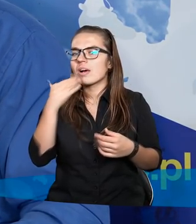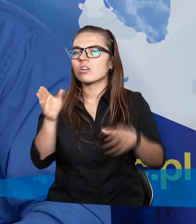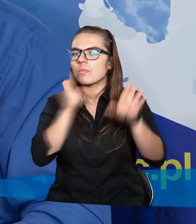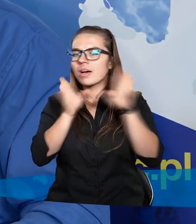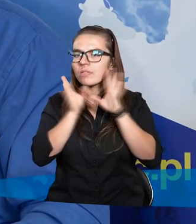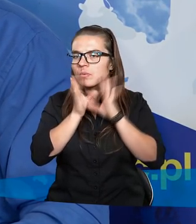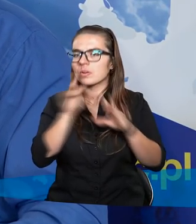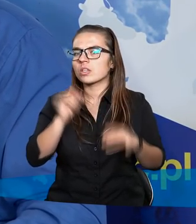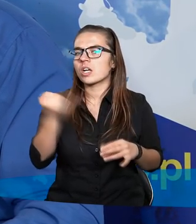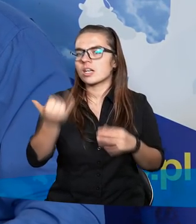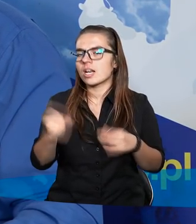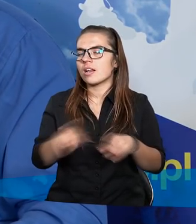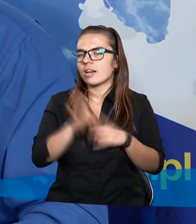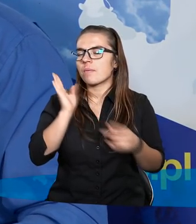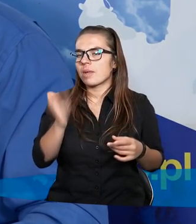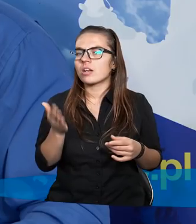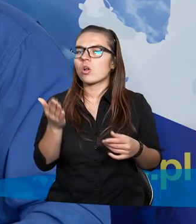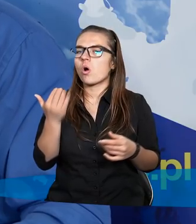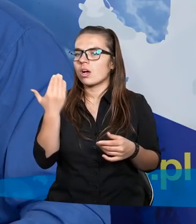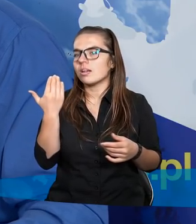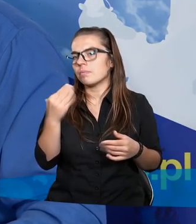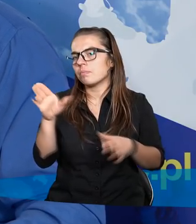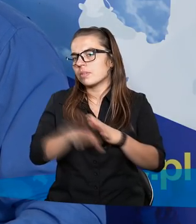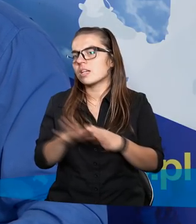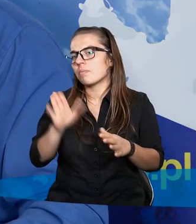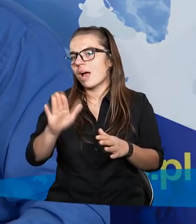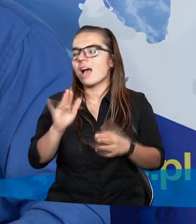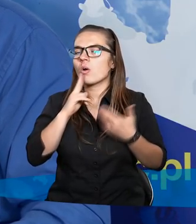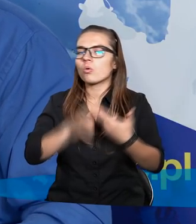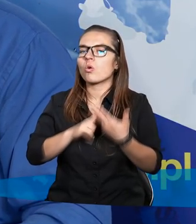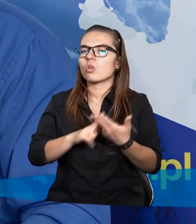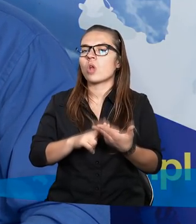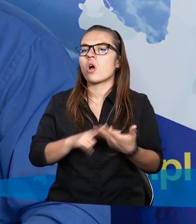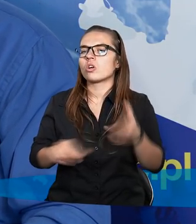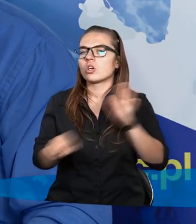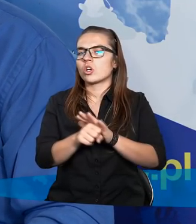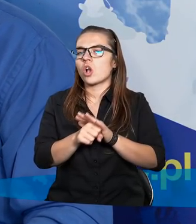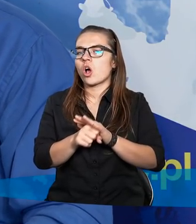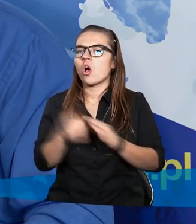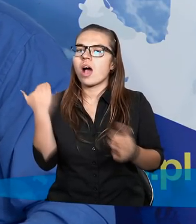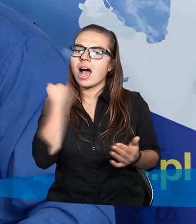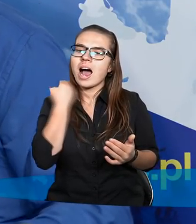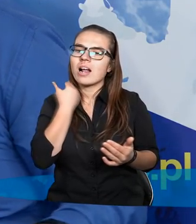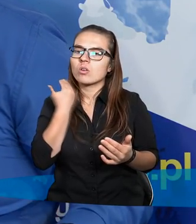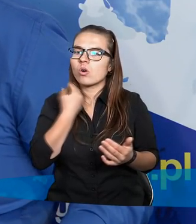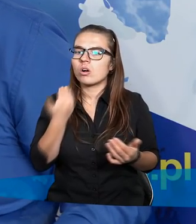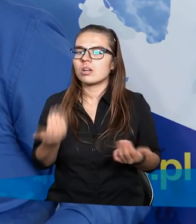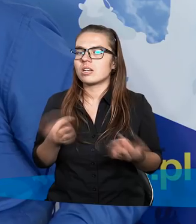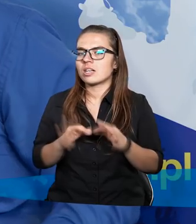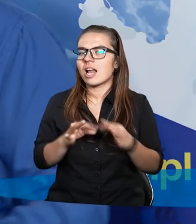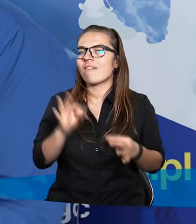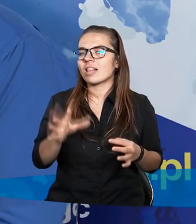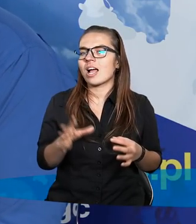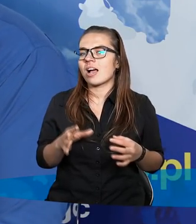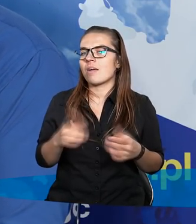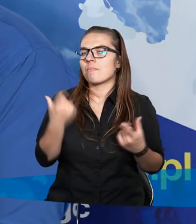prawdopodobne, że dzieci też będą, przynajmniej mają skłonności do alkoholu. Nawet